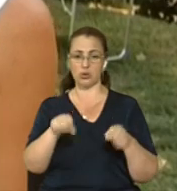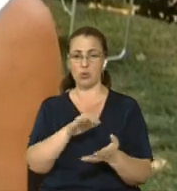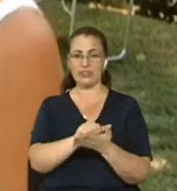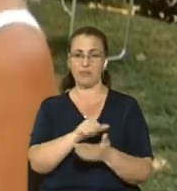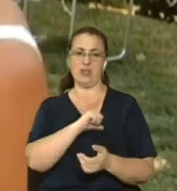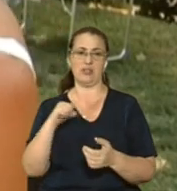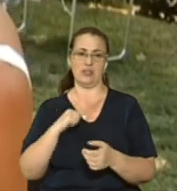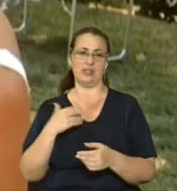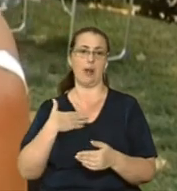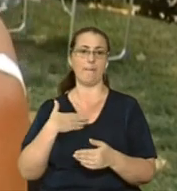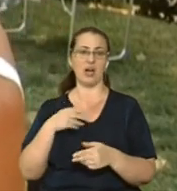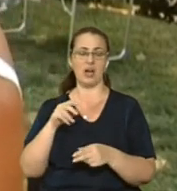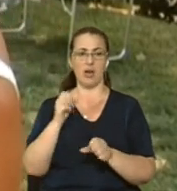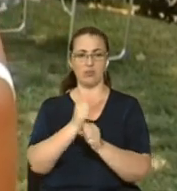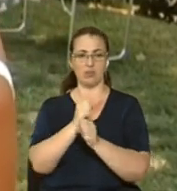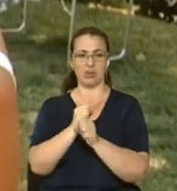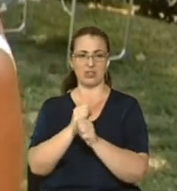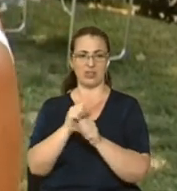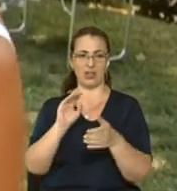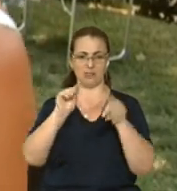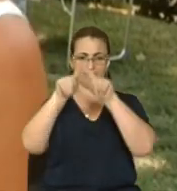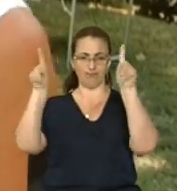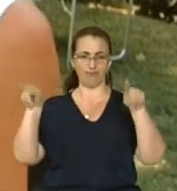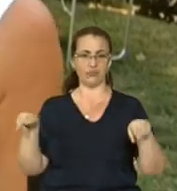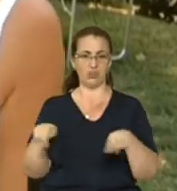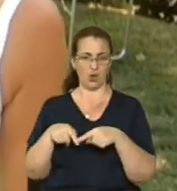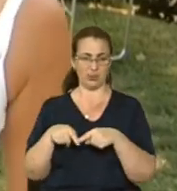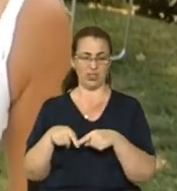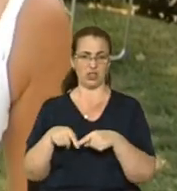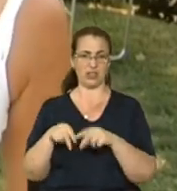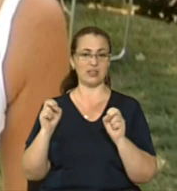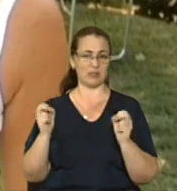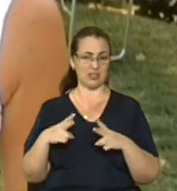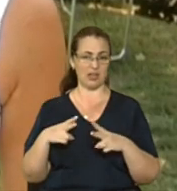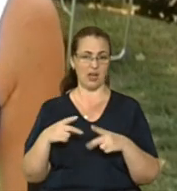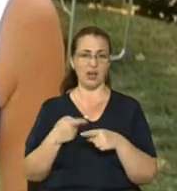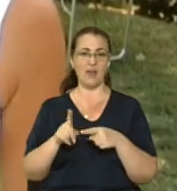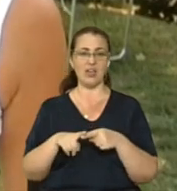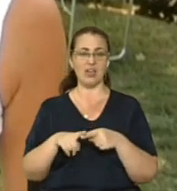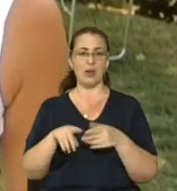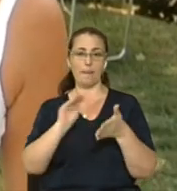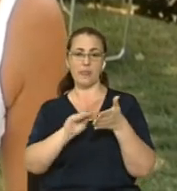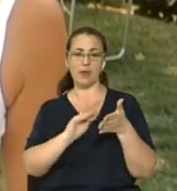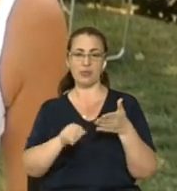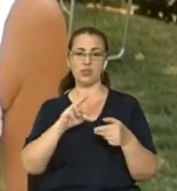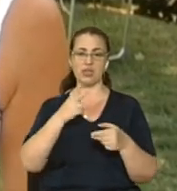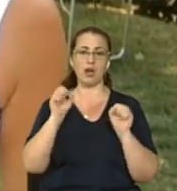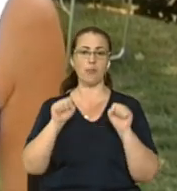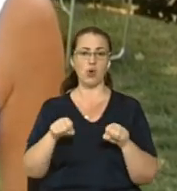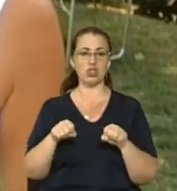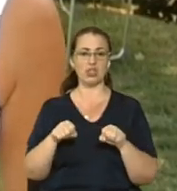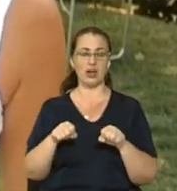розробили такі спеціальні таблички, якщо ви бачите, там на стенді, в яких вказано, як можна які